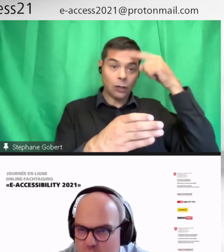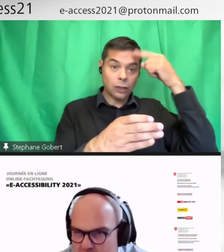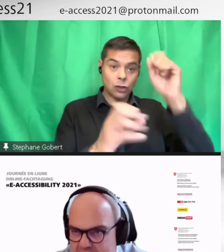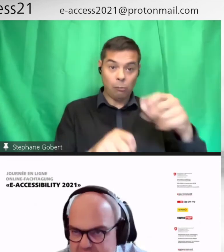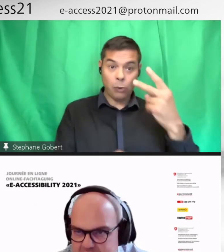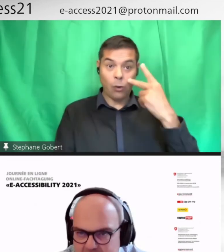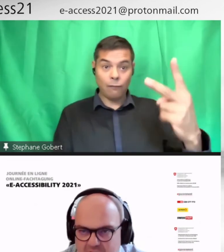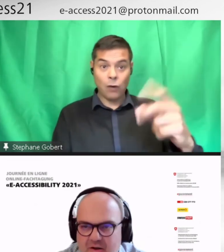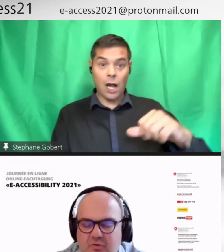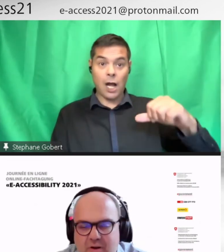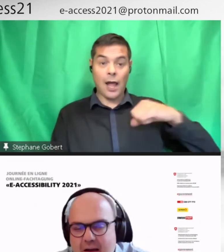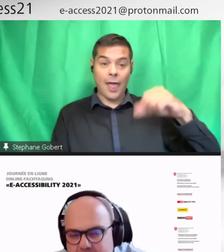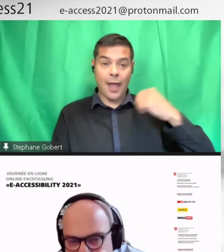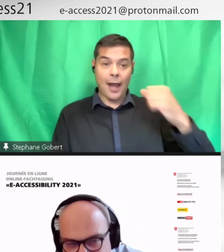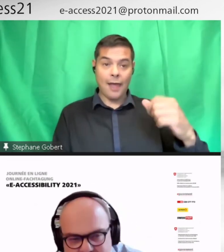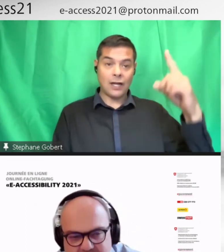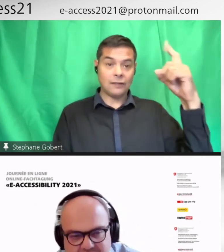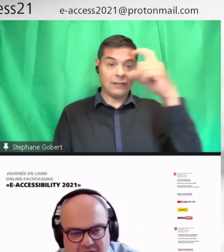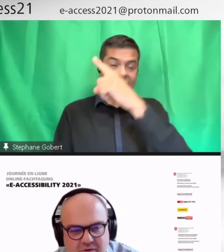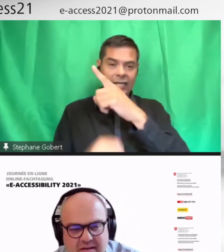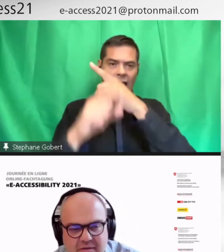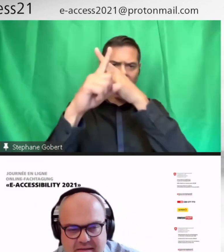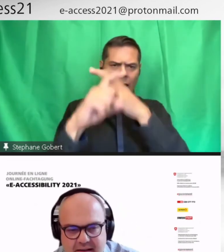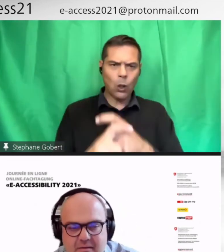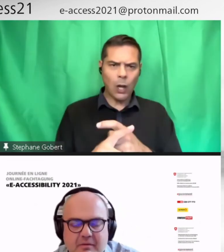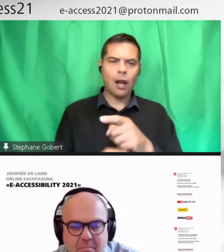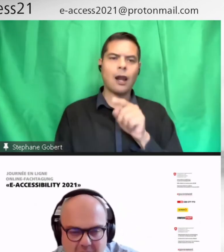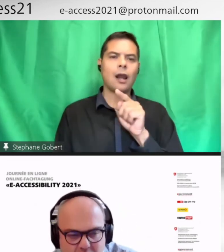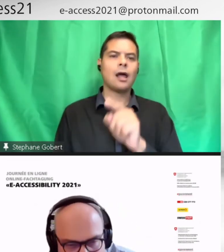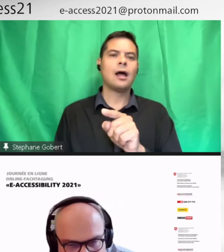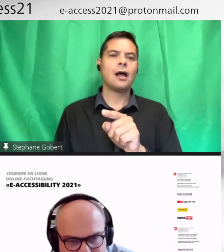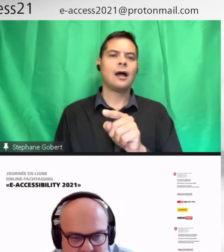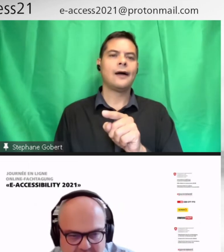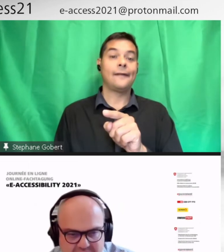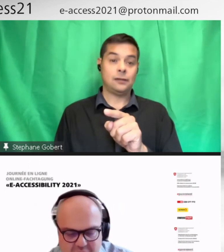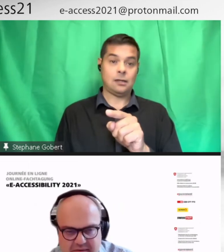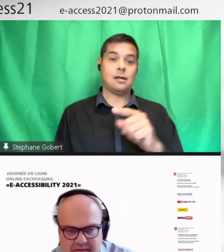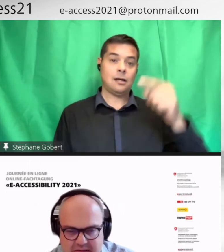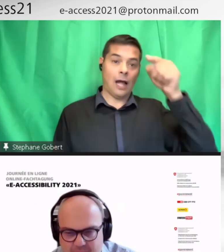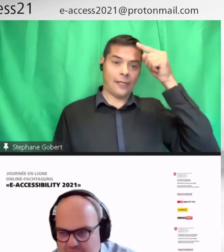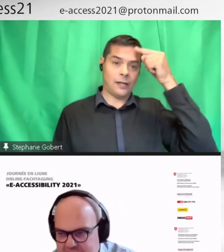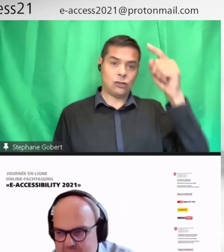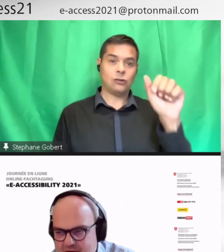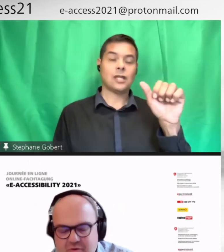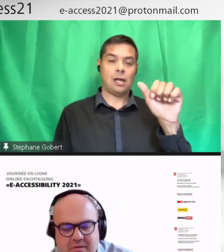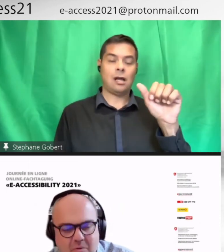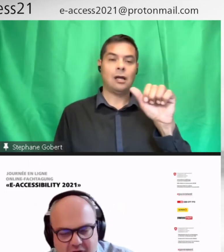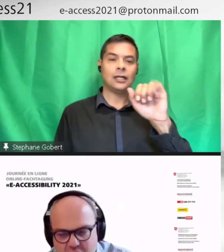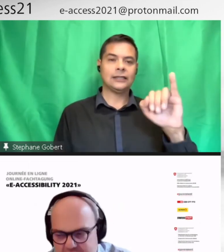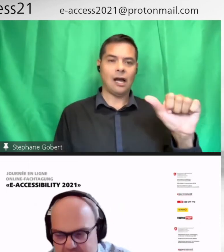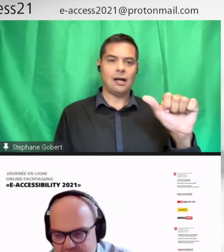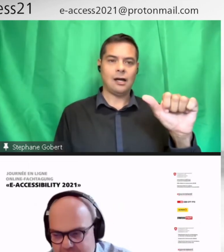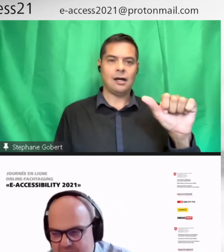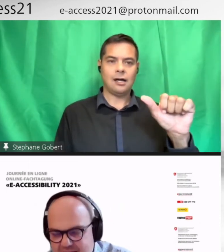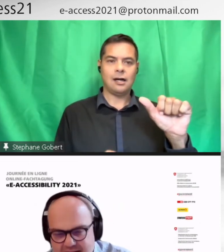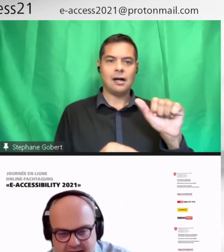progresser. Donc là, l'intelligence artificielle va nous permettre d'avancer aussi dans ce domaine. Donc, c'est vraiment quelque chose de très